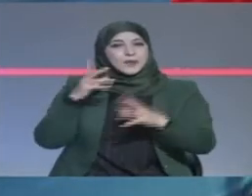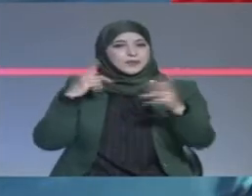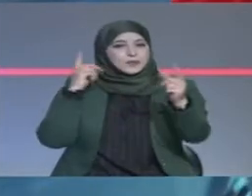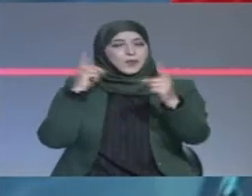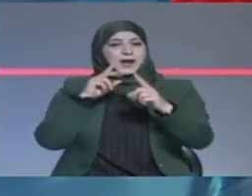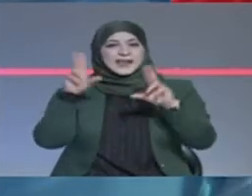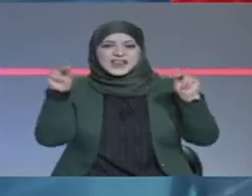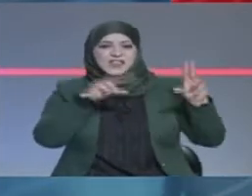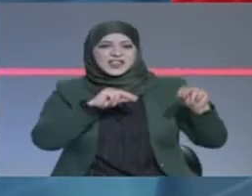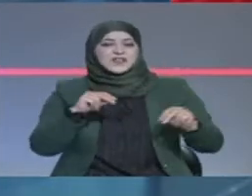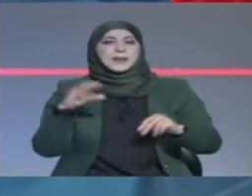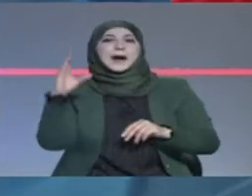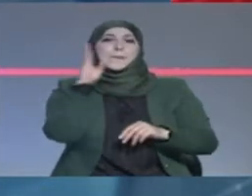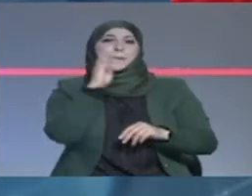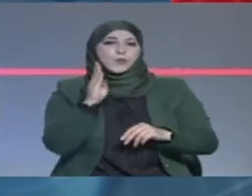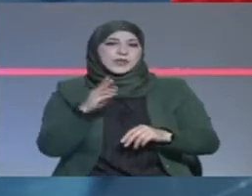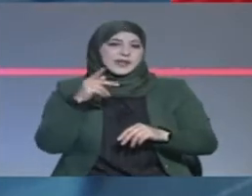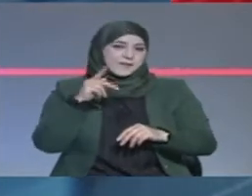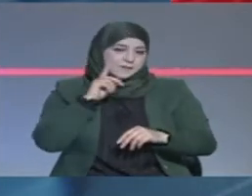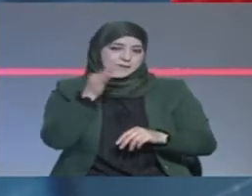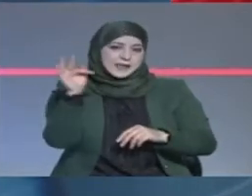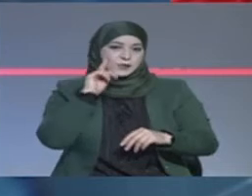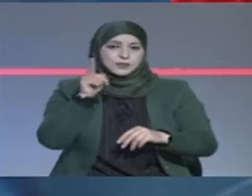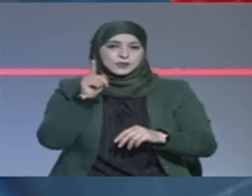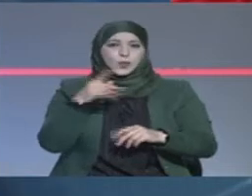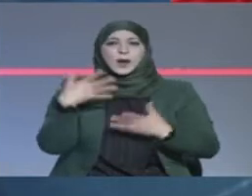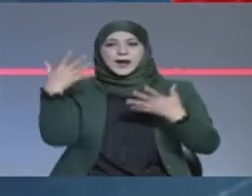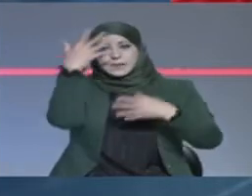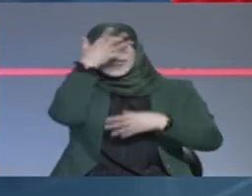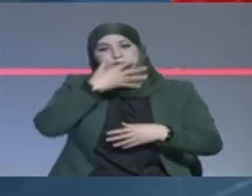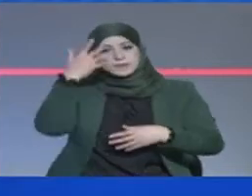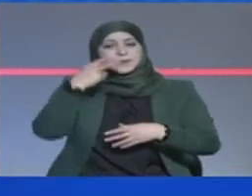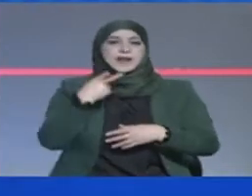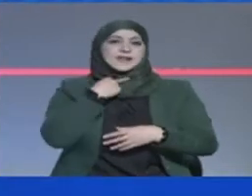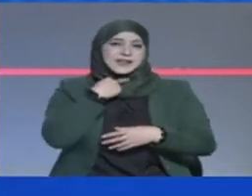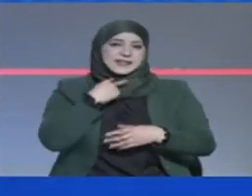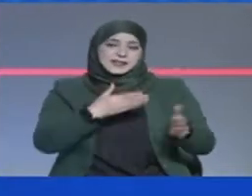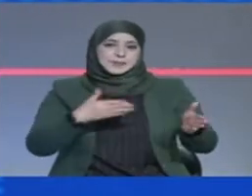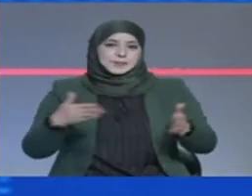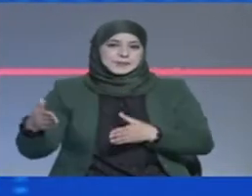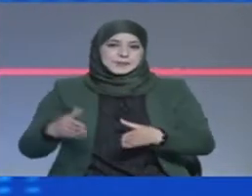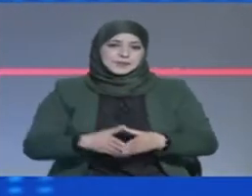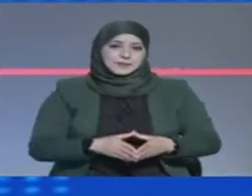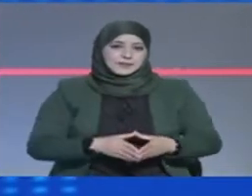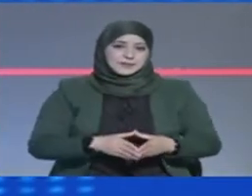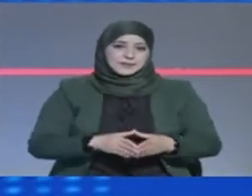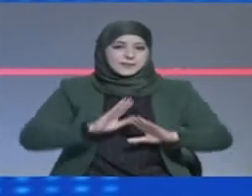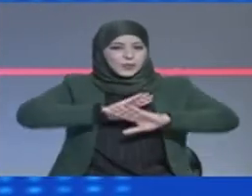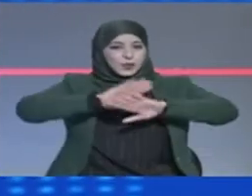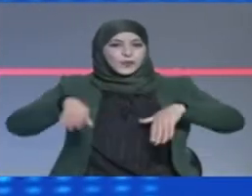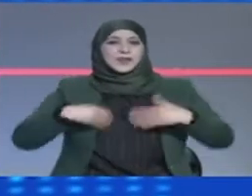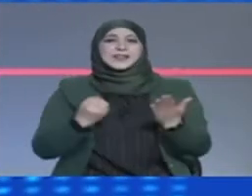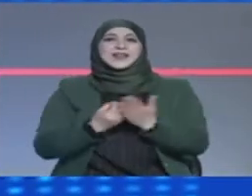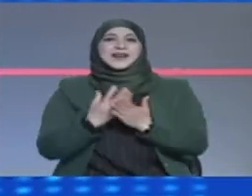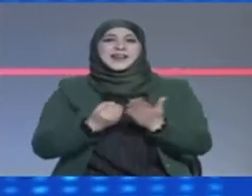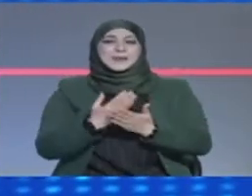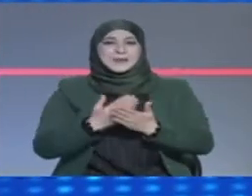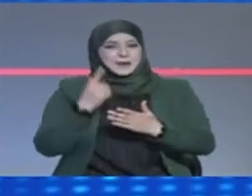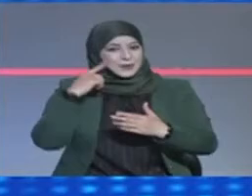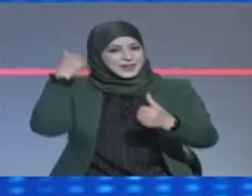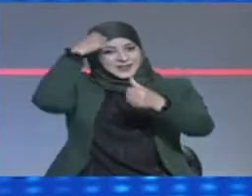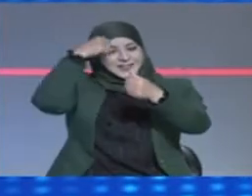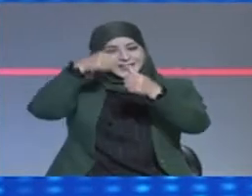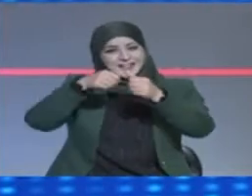بوركينافاسو وهزيمة على يد إفريقيا الوسطى ناية الموعد الإخبار لمشاهدين الكرام وهذا